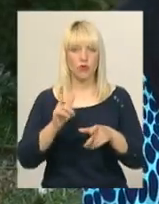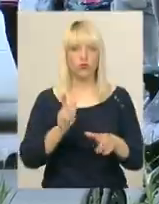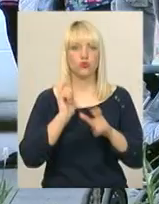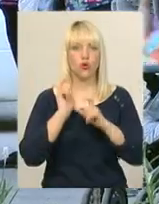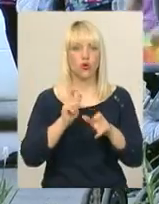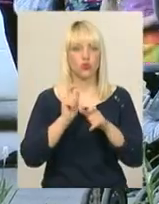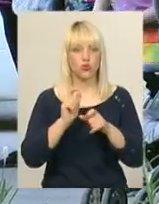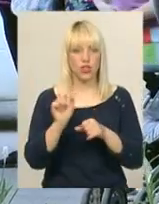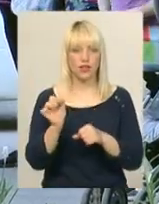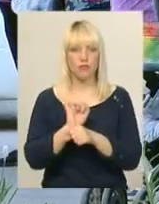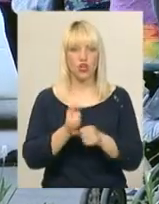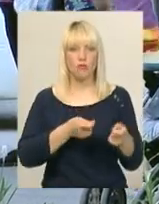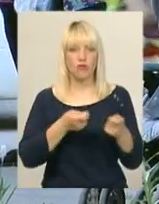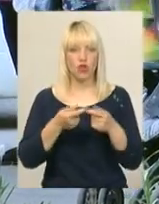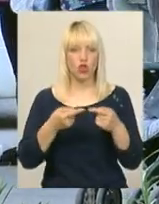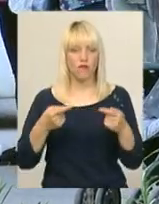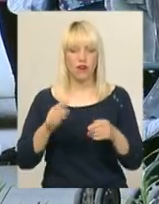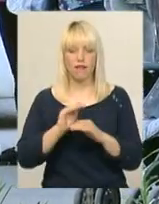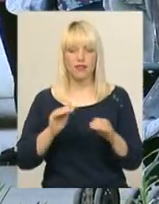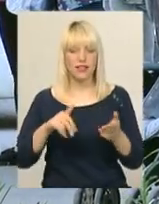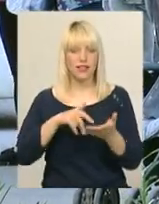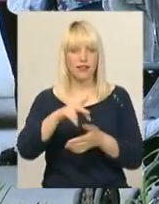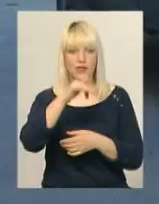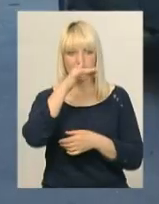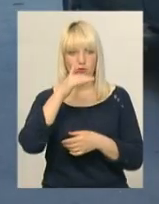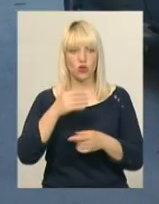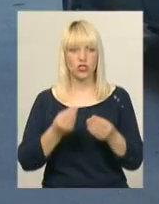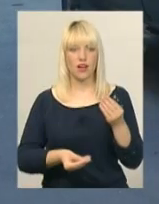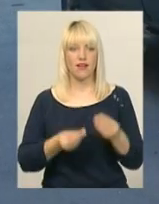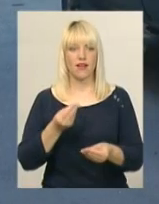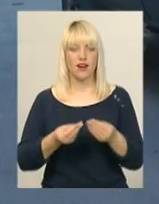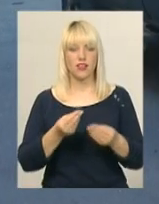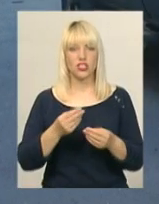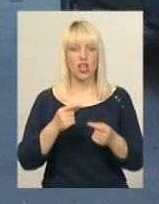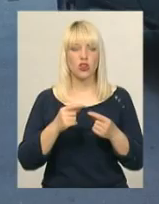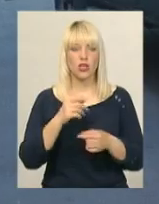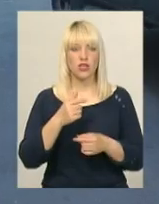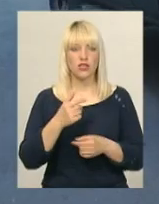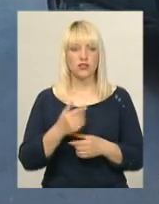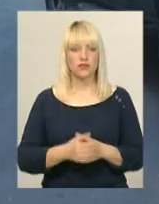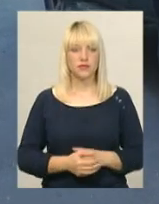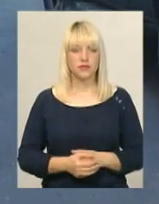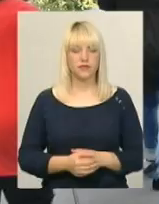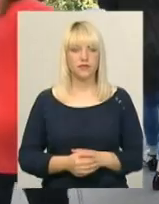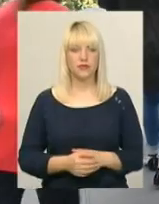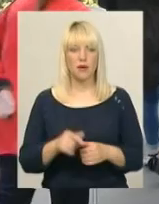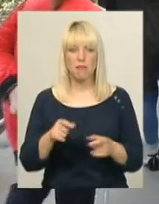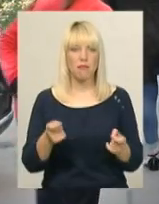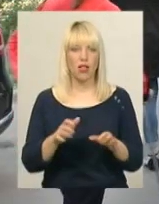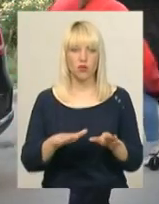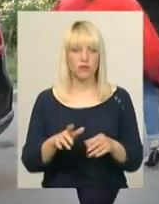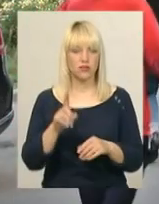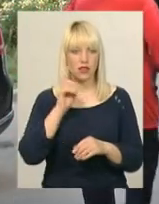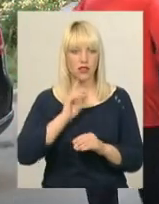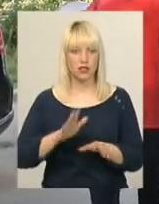машини. Дітям навіть не буде, де вийти в двір погратися. Що дорожку, мені скільки того життя лишилося. Зіна